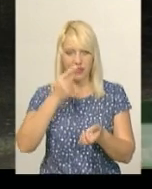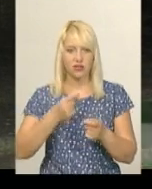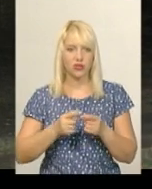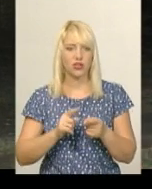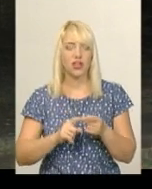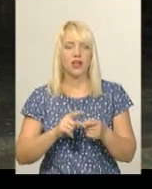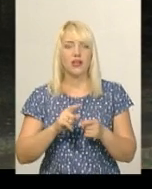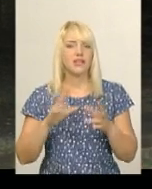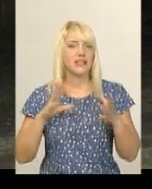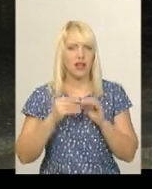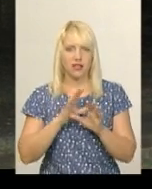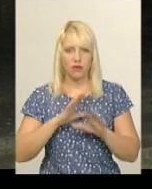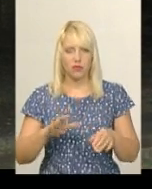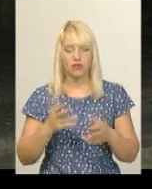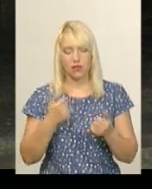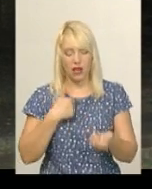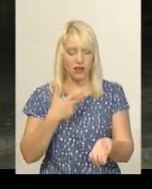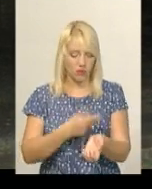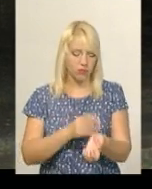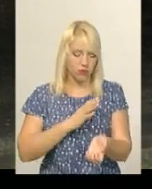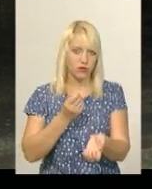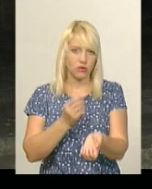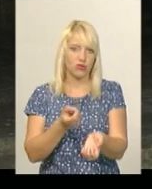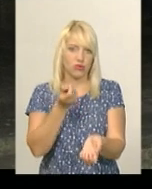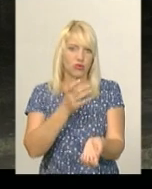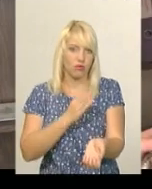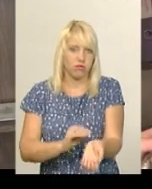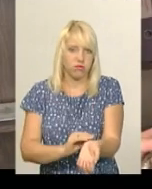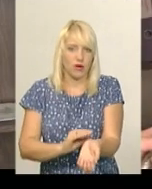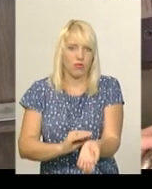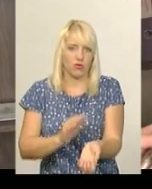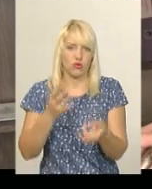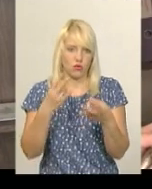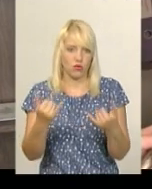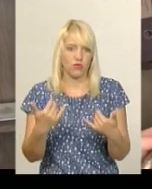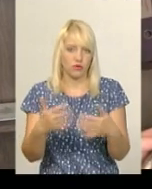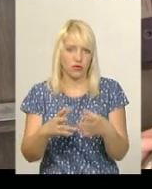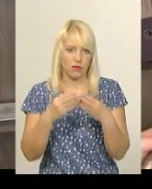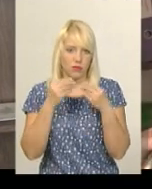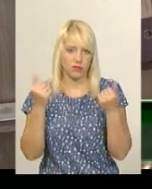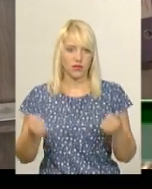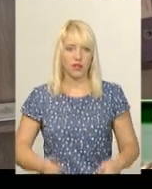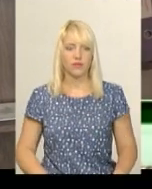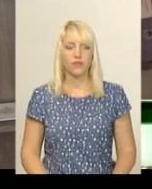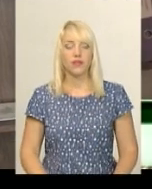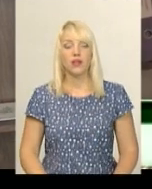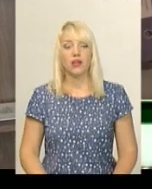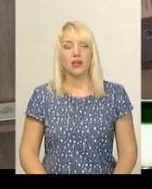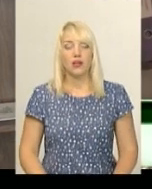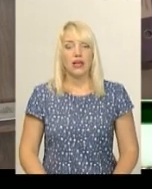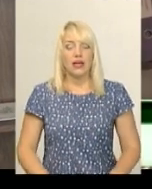реакція була, тобто була припухлістю, яка за два дні зійшла і на тому все. В інструкції прописано, що місцеві